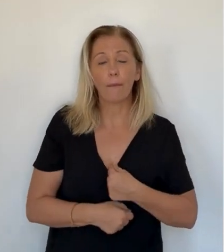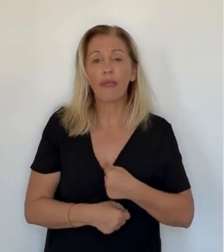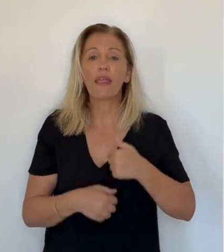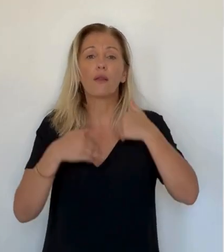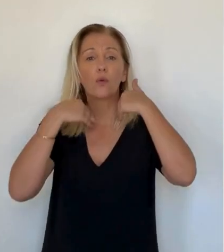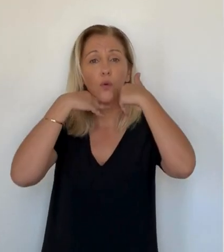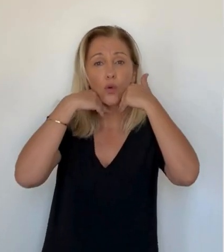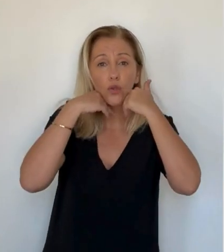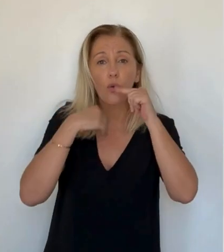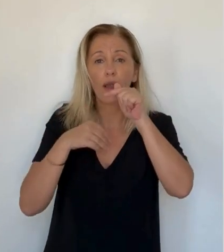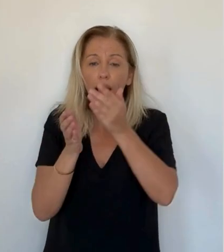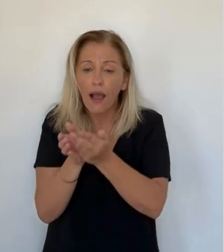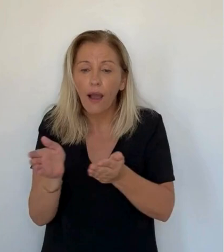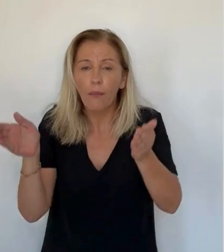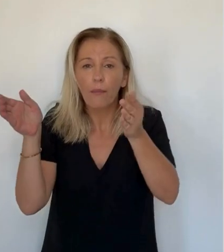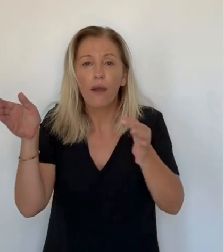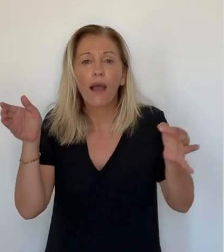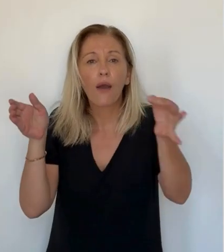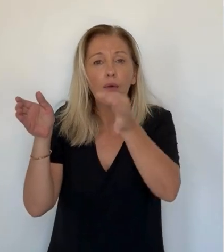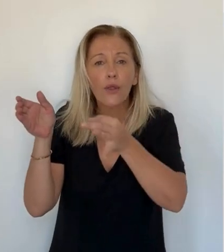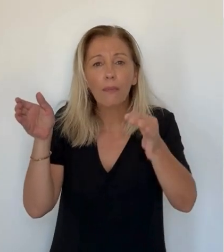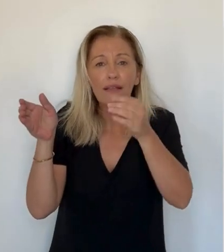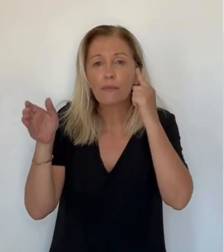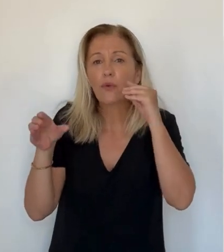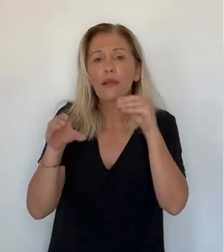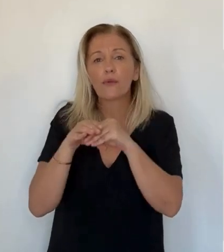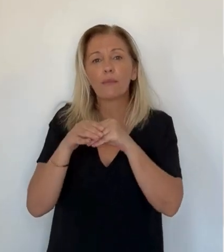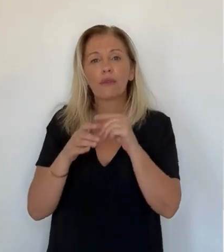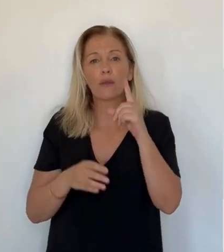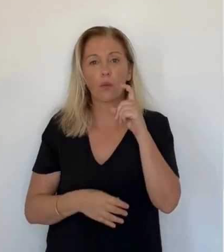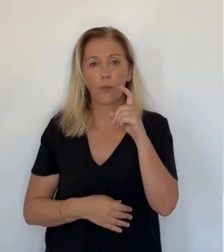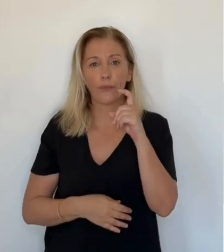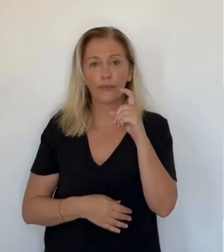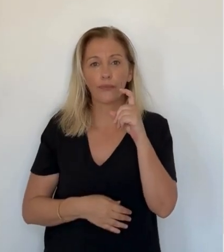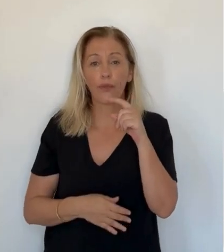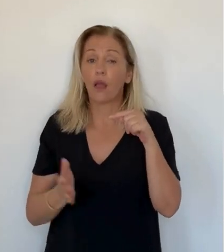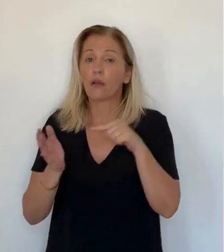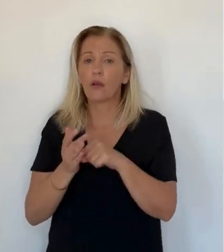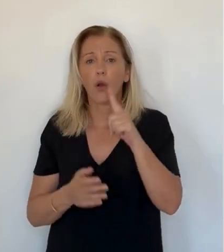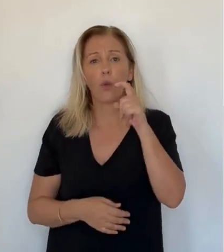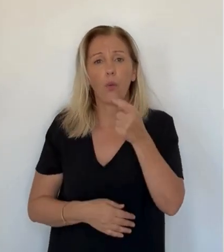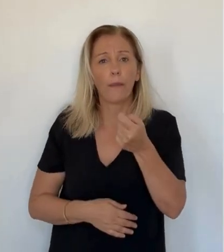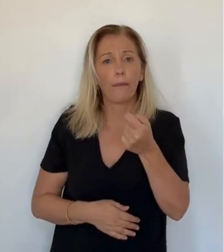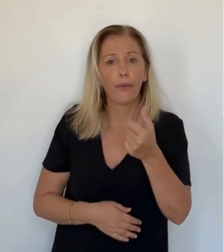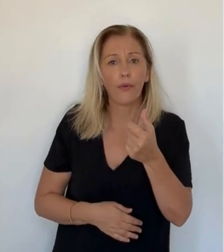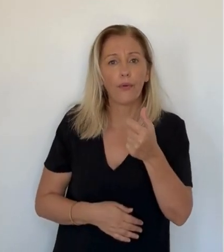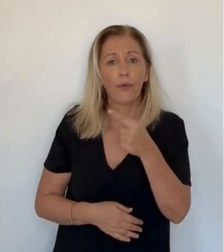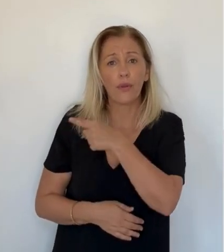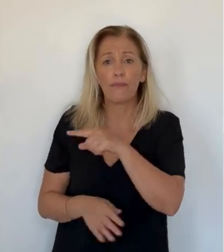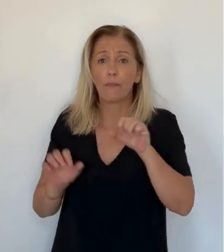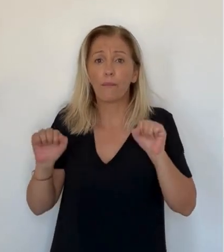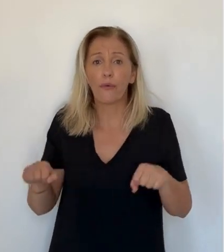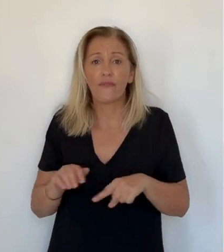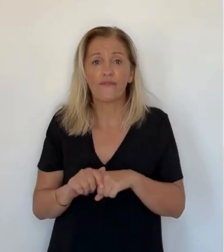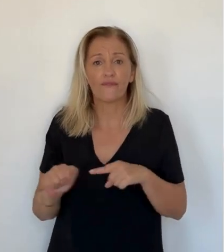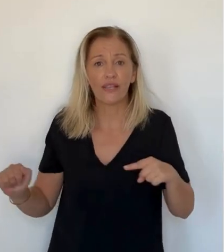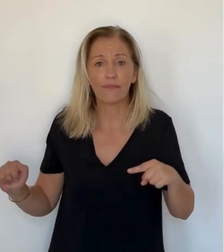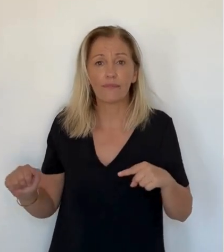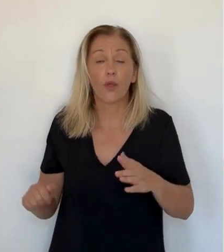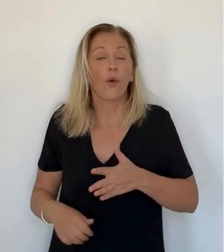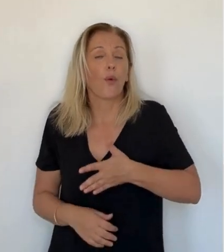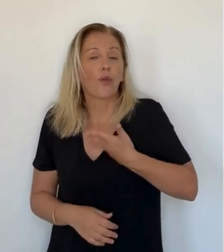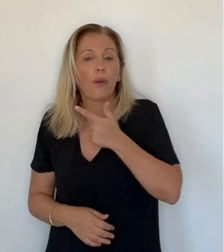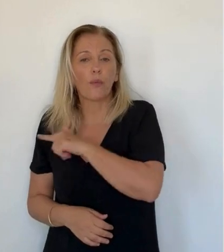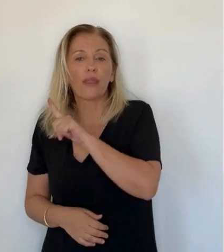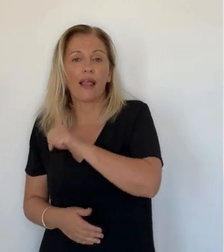Toutes les truies ont des abreuvoirs automatiques chacune, ce qui permet aussi d'économiser l'eau. En période de restriction, on est obligé de